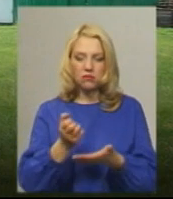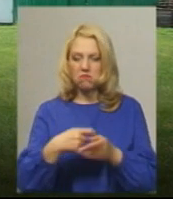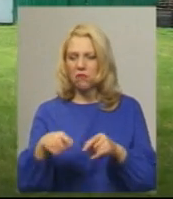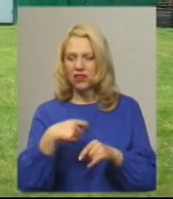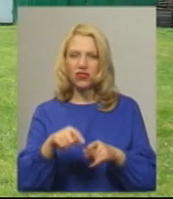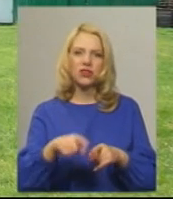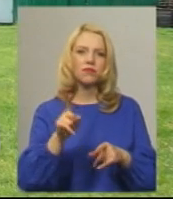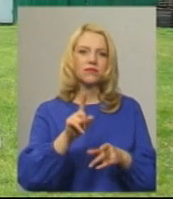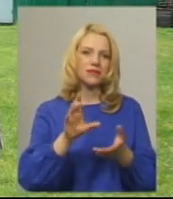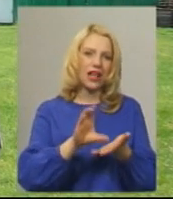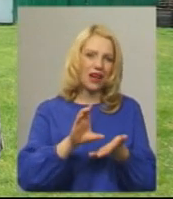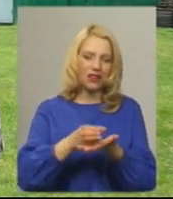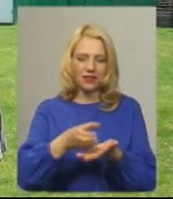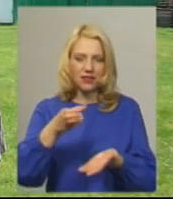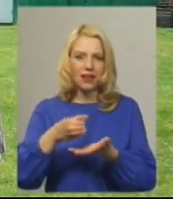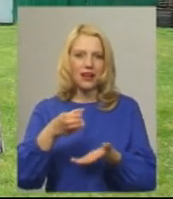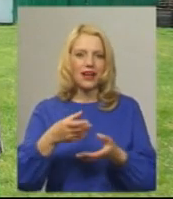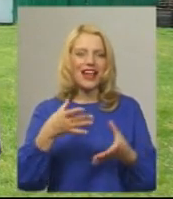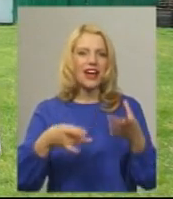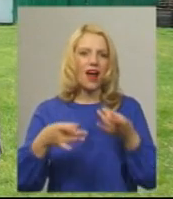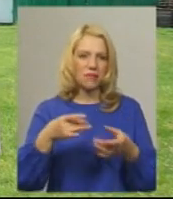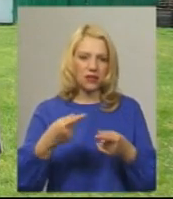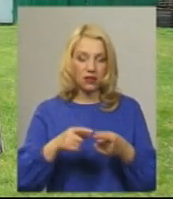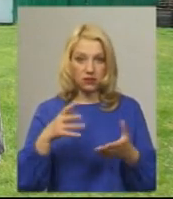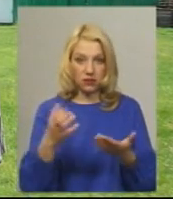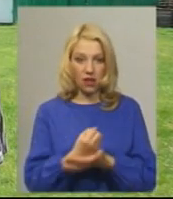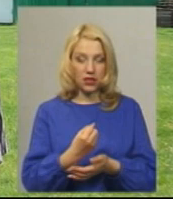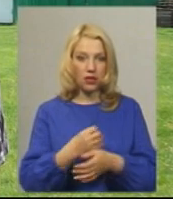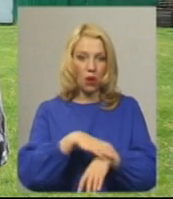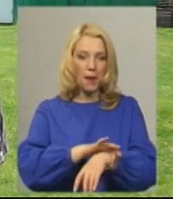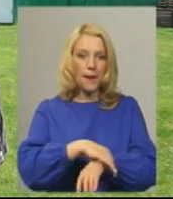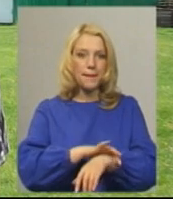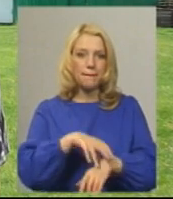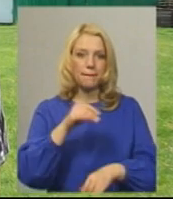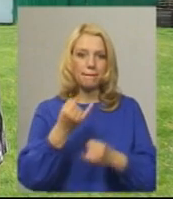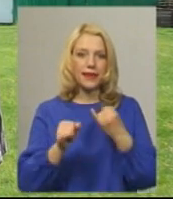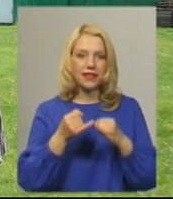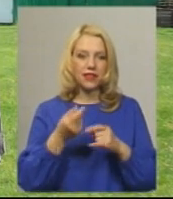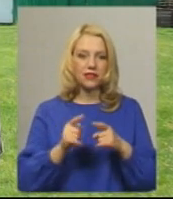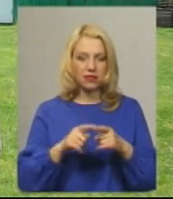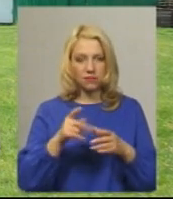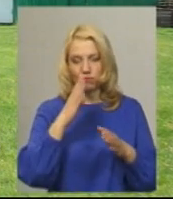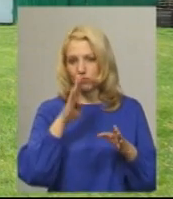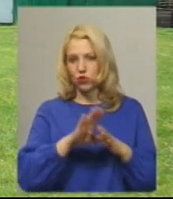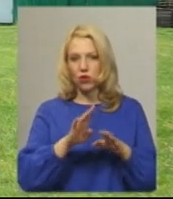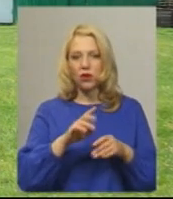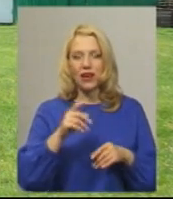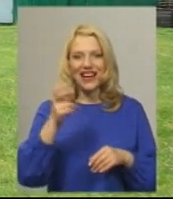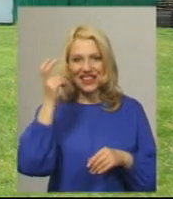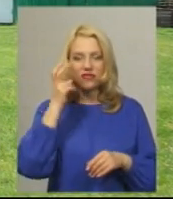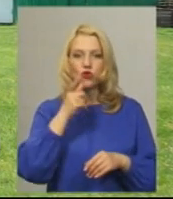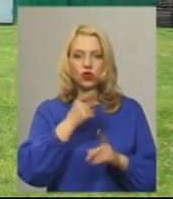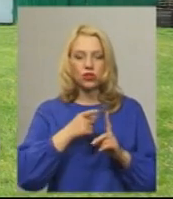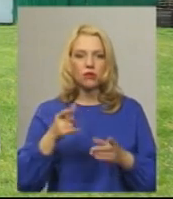основному кераміки. Було також знайдено мідний браслет. Вірогідно також києво-руського часу він має на собі орнамент